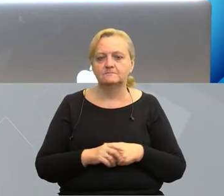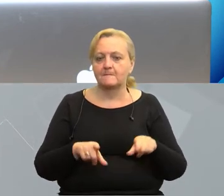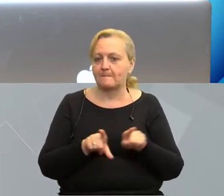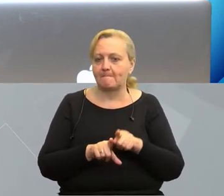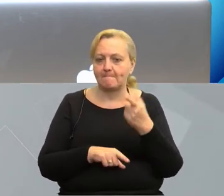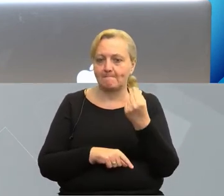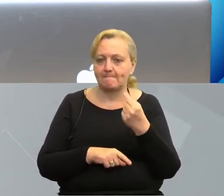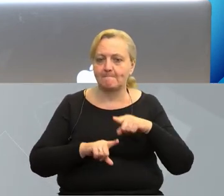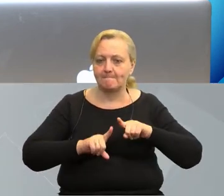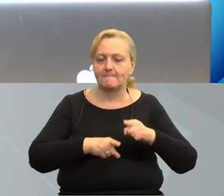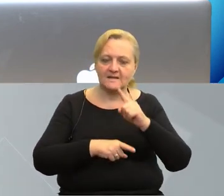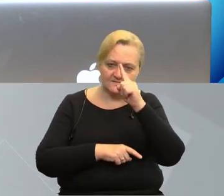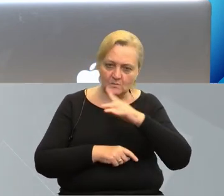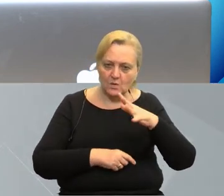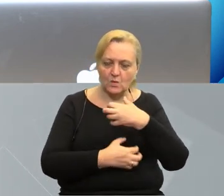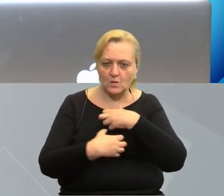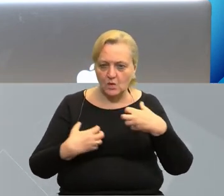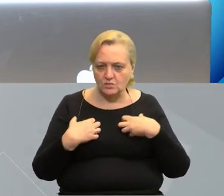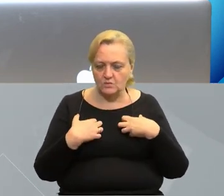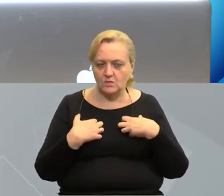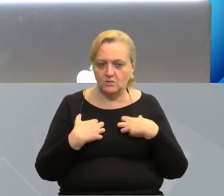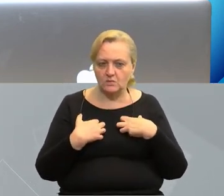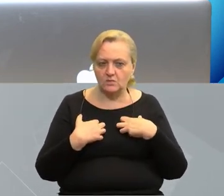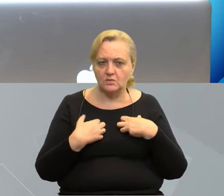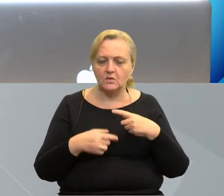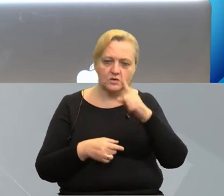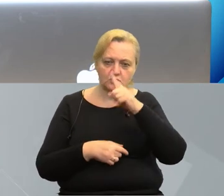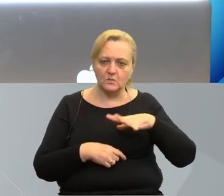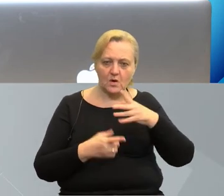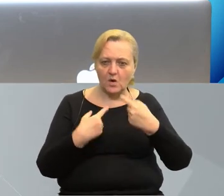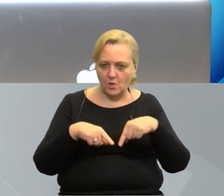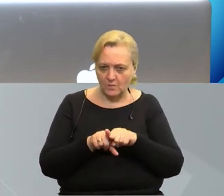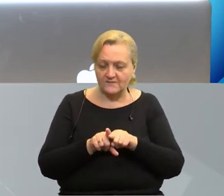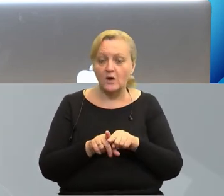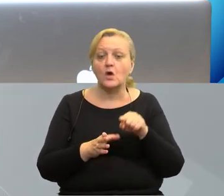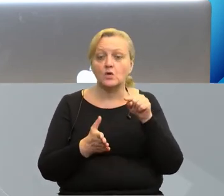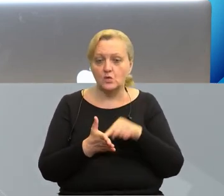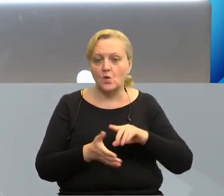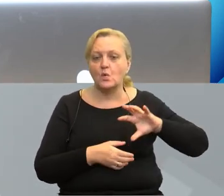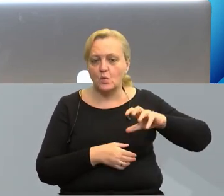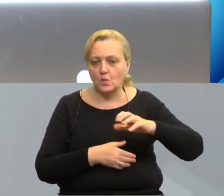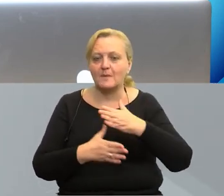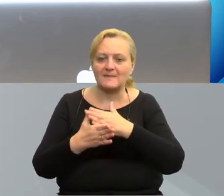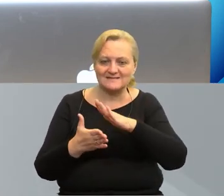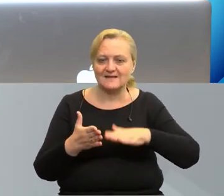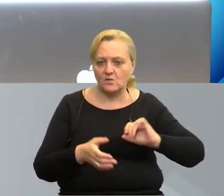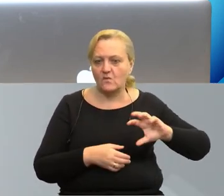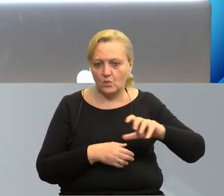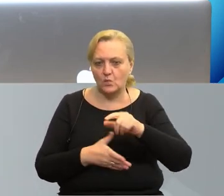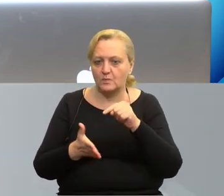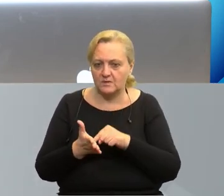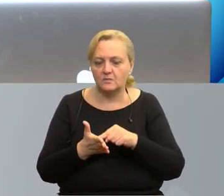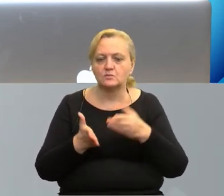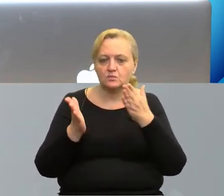partnerów z organizacji społecznych, gospodarczych, społeczeństwa obywatelskiego i te właśnie grupy, te międzynarodowe grupy